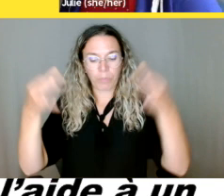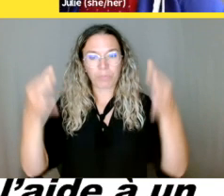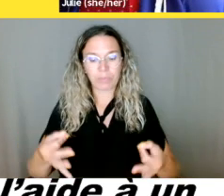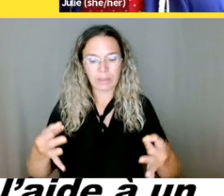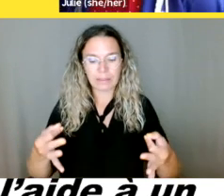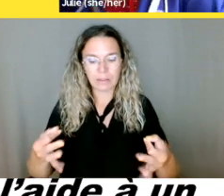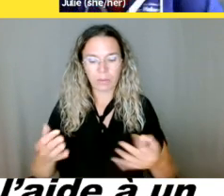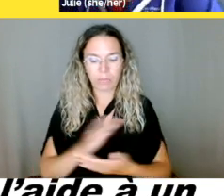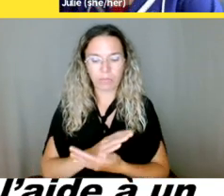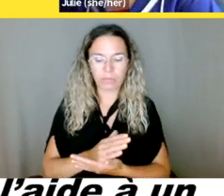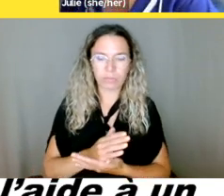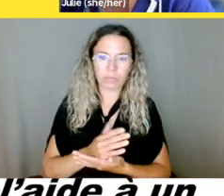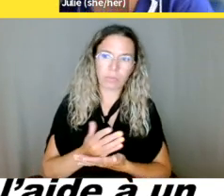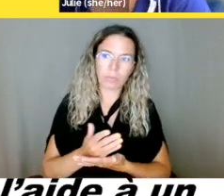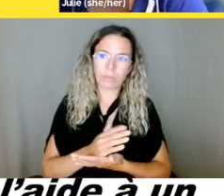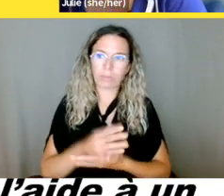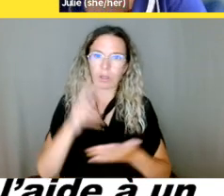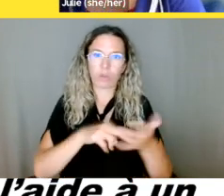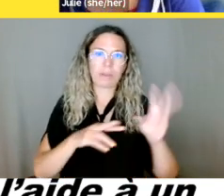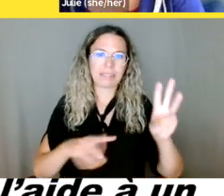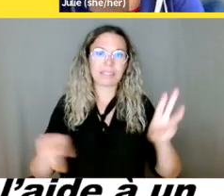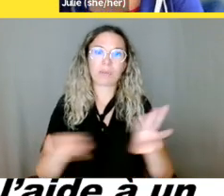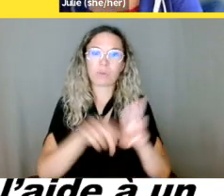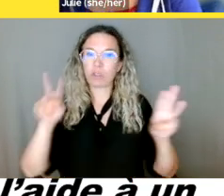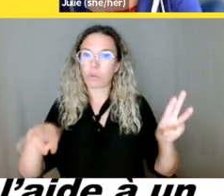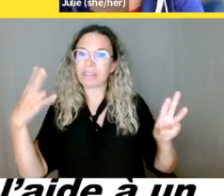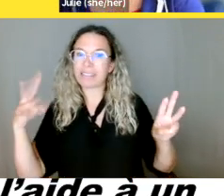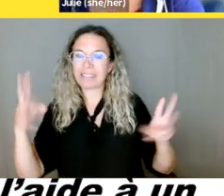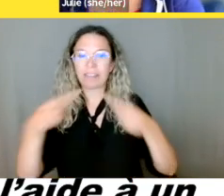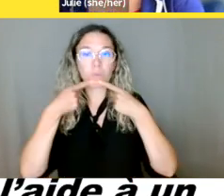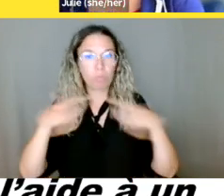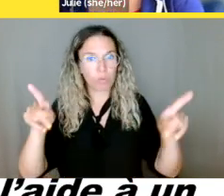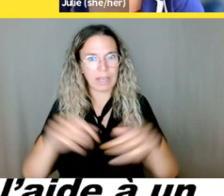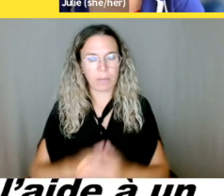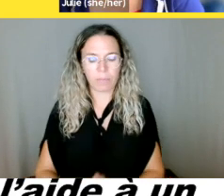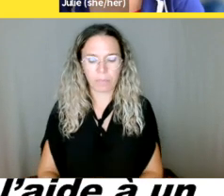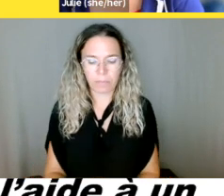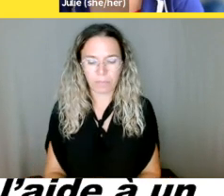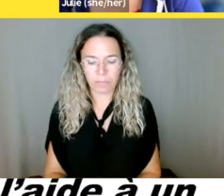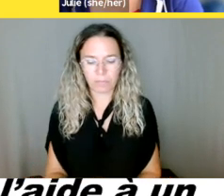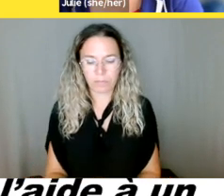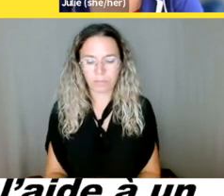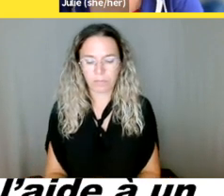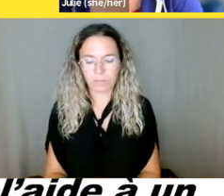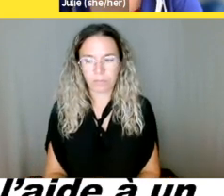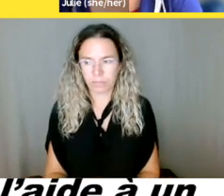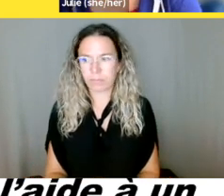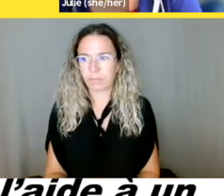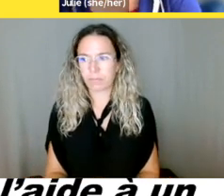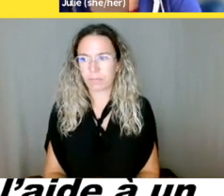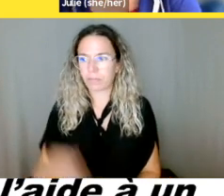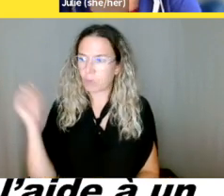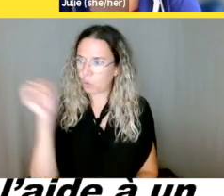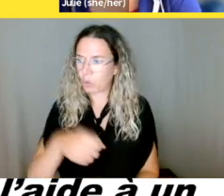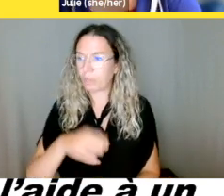Donc, il y a ça. Donc, oui, si jamais ils refusent, demandez de l'aide et vous expliquez si c en raison de votre handicap et qu'on vous